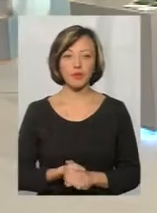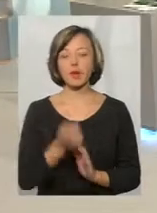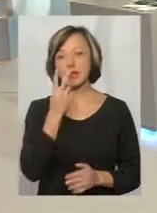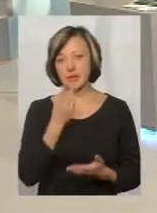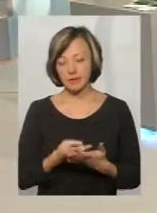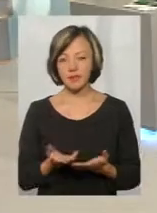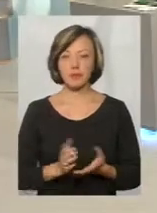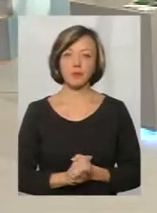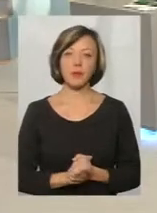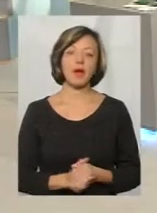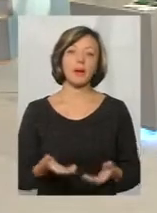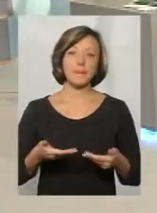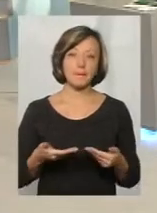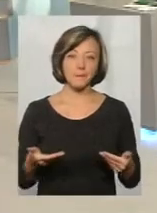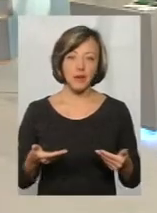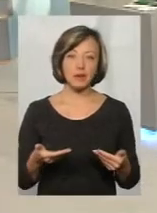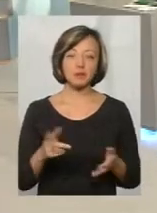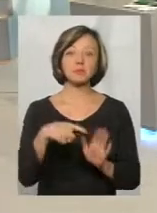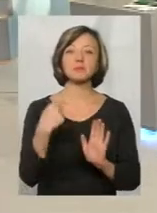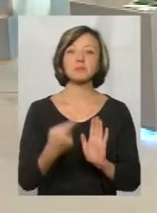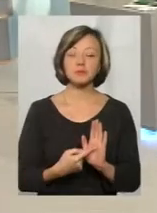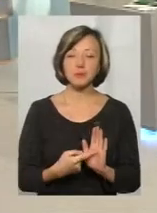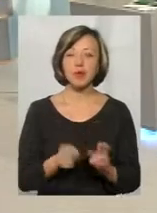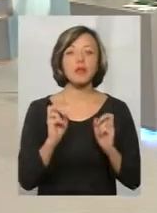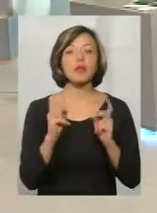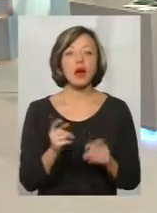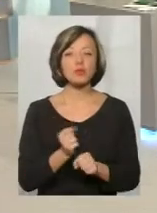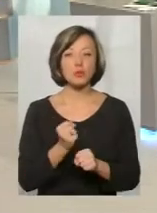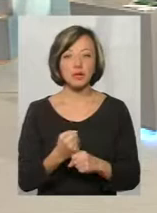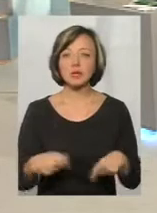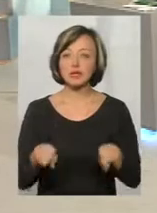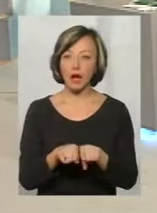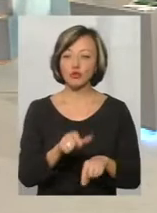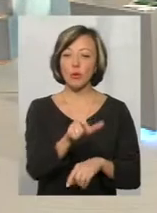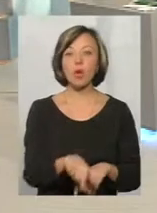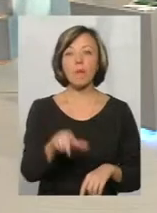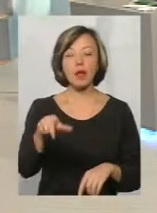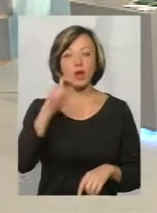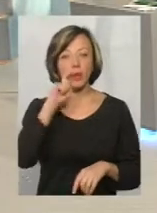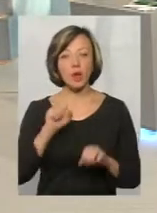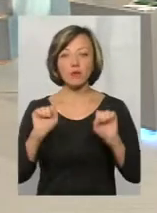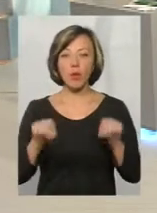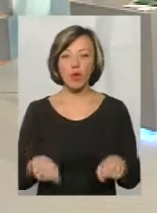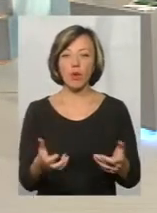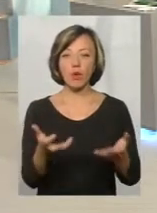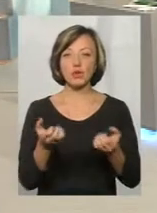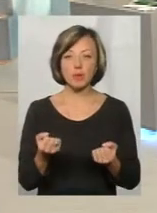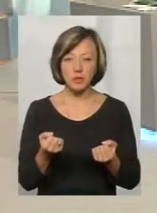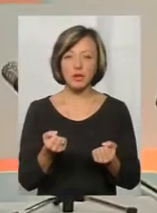дивіться. Ми ставили собі питання, як зробити так, щоб громадяни України могли отримати можливість